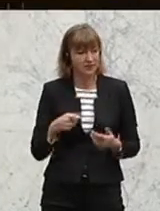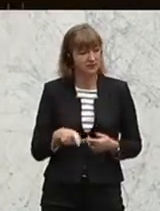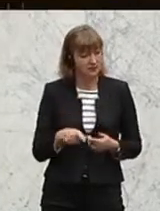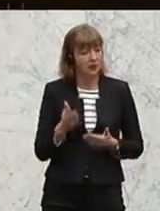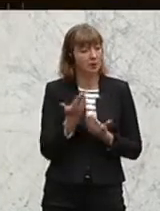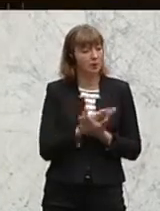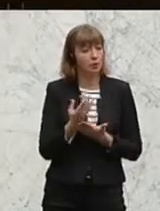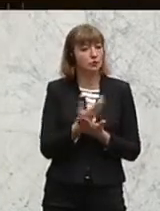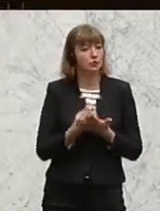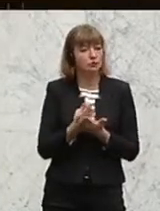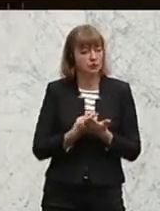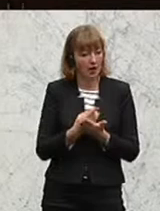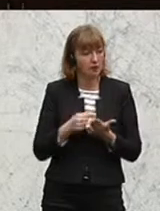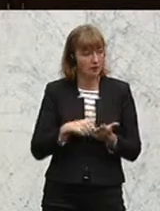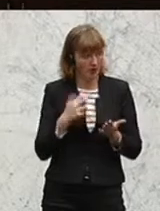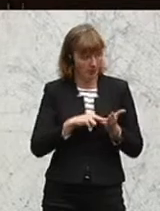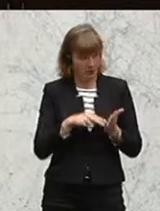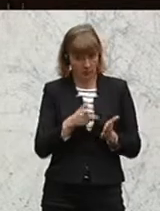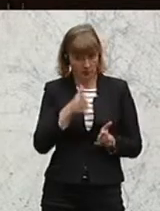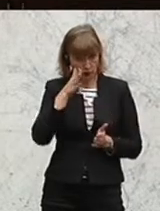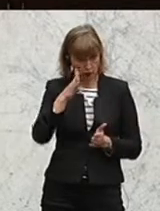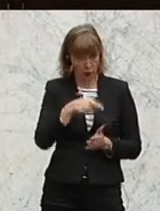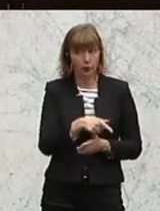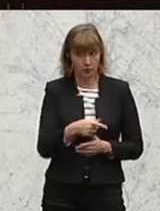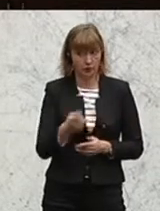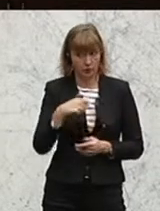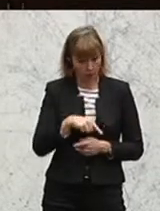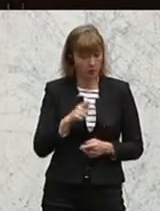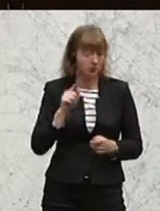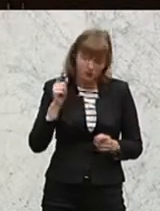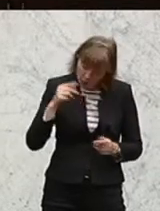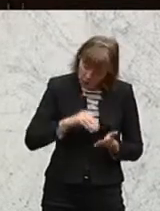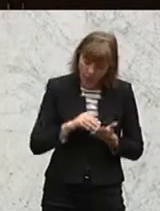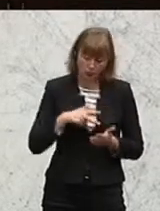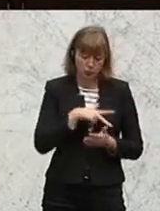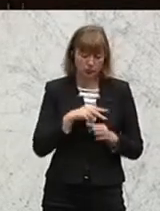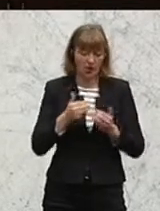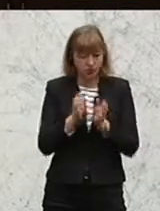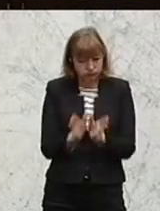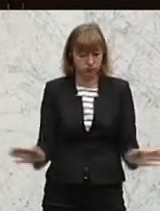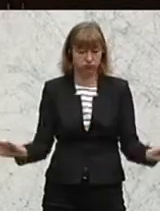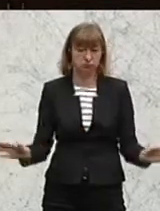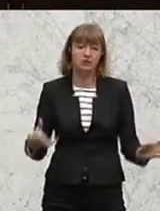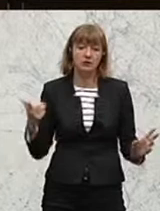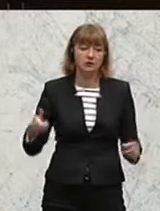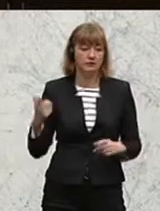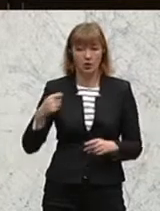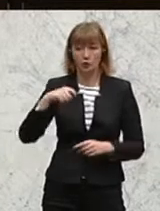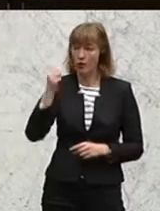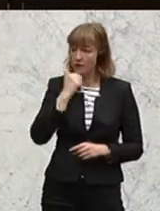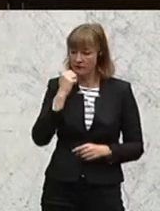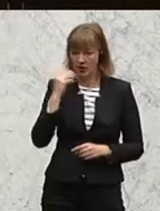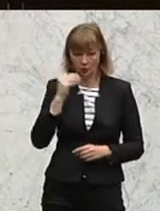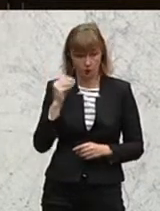dieses Bildungssystem, das Sie vorhaben, wird in Zukunft noch mehr die soziale Kluft öffnen, zwischen denen, die sich eine teure